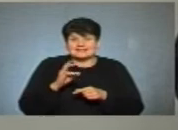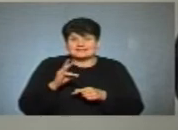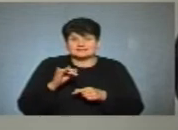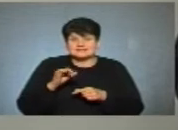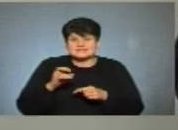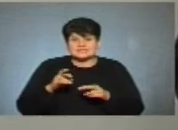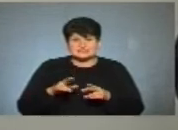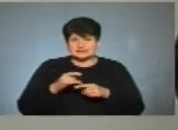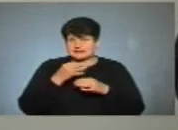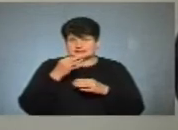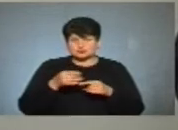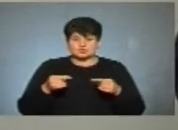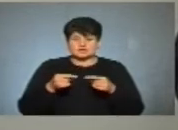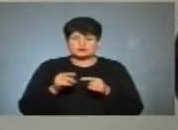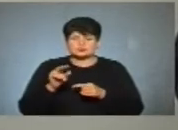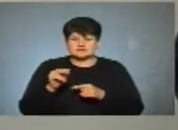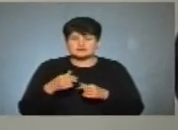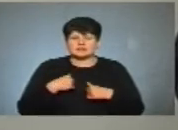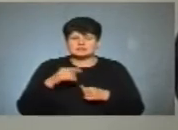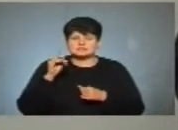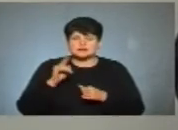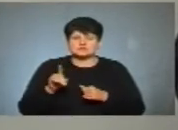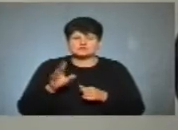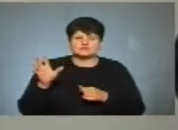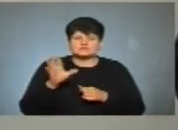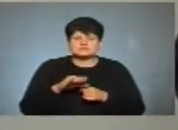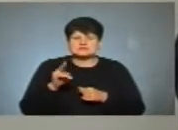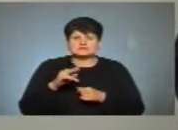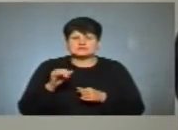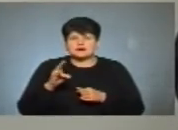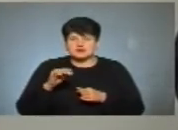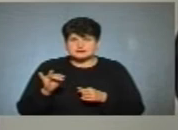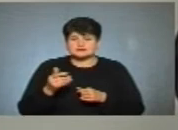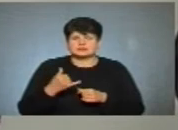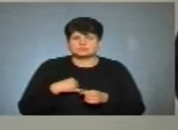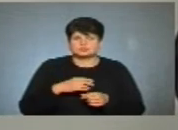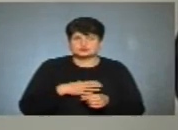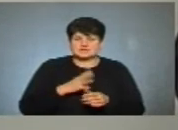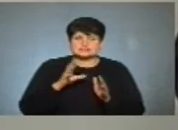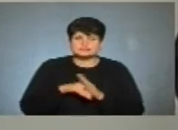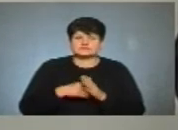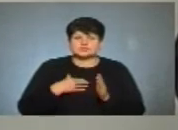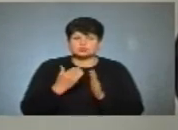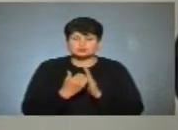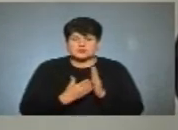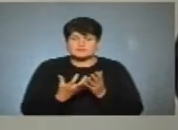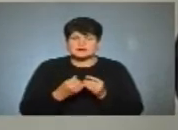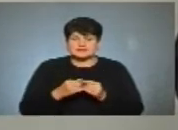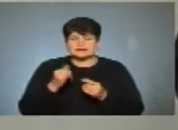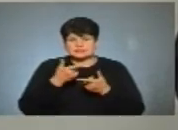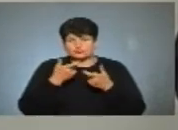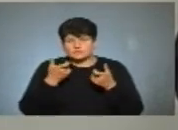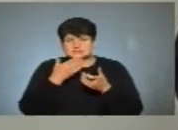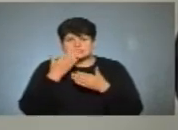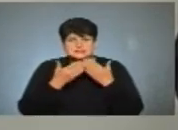не скажу конкретної цифри, але знаю, що всі дані, якими ми оперували і які ми вкладали в нашу програму, ми брали інформаційними запитами